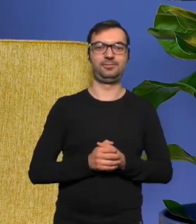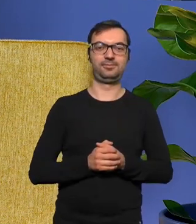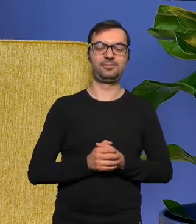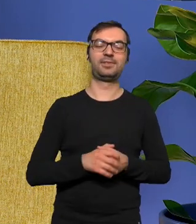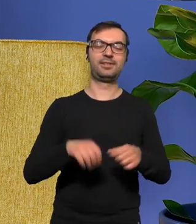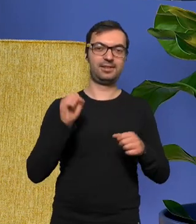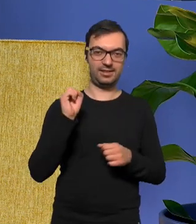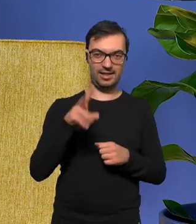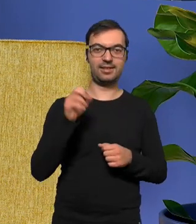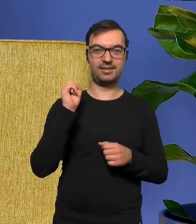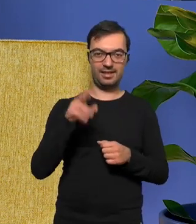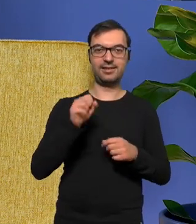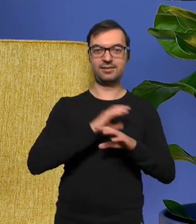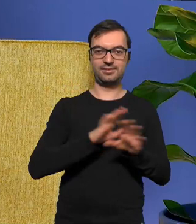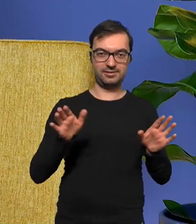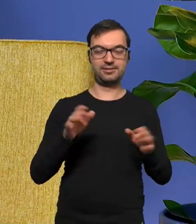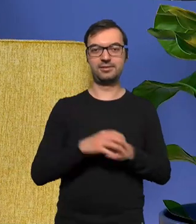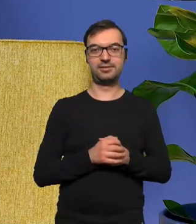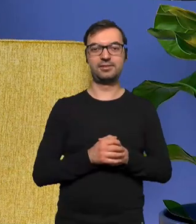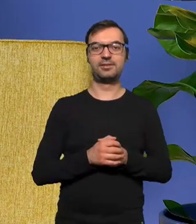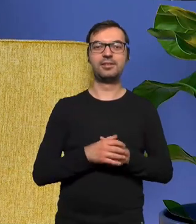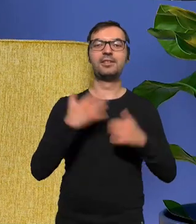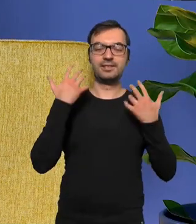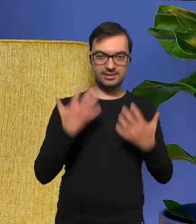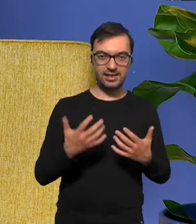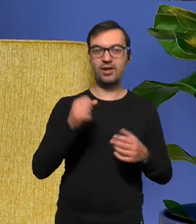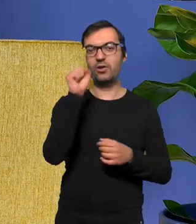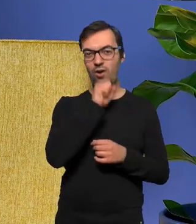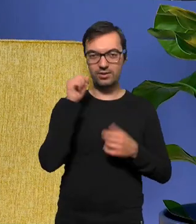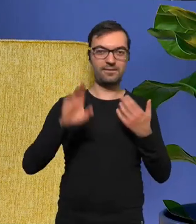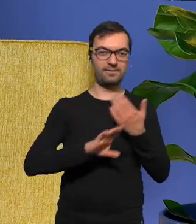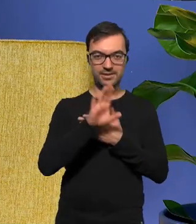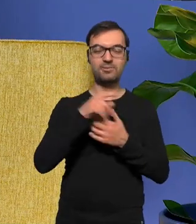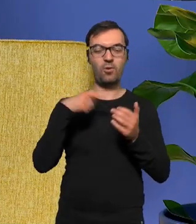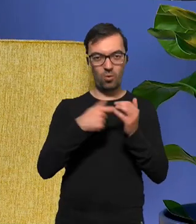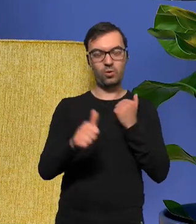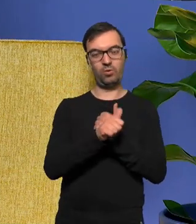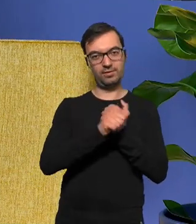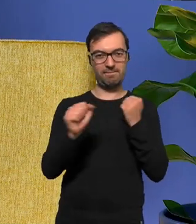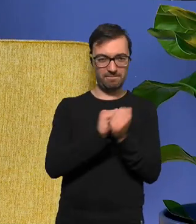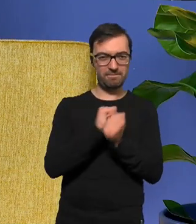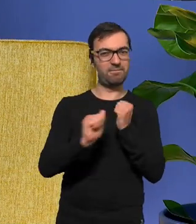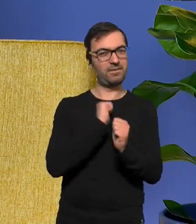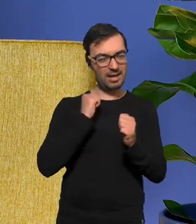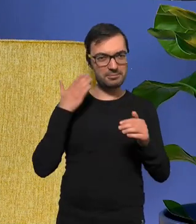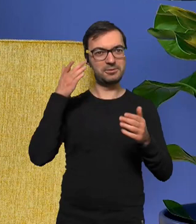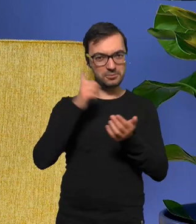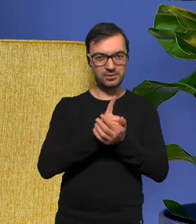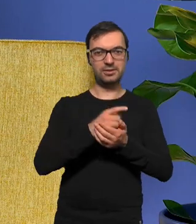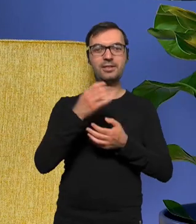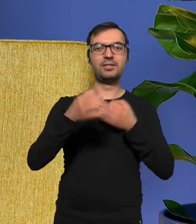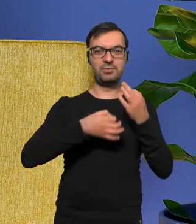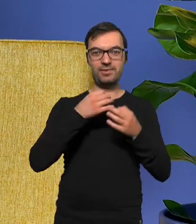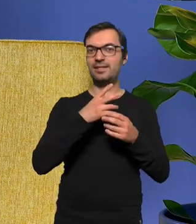tak tak i z ten chcę grać koncerty i dążmy do tego żeby grać koncerty offline